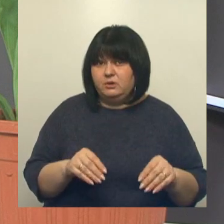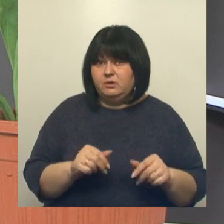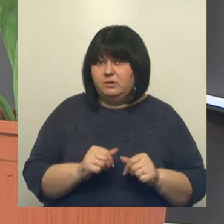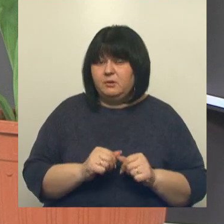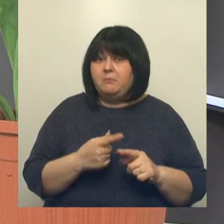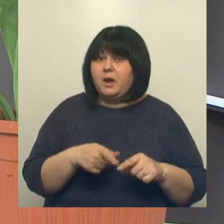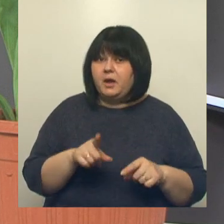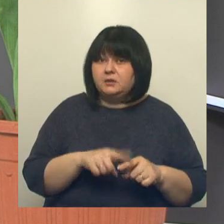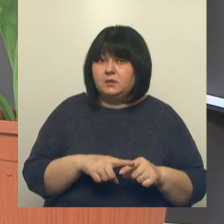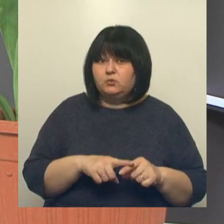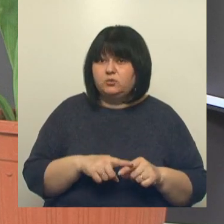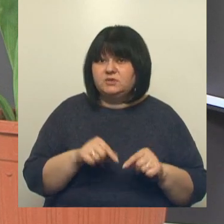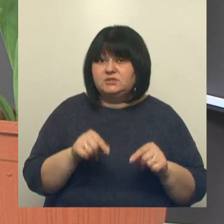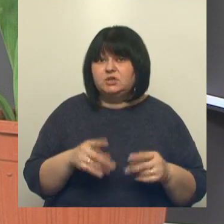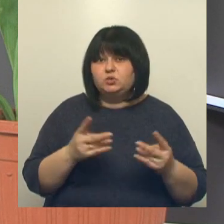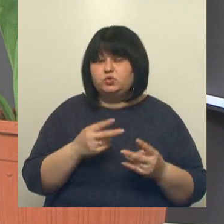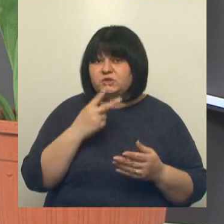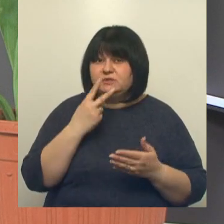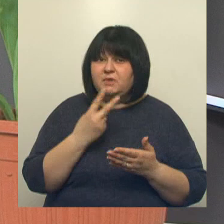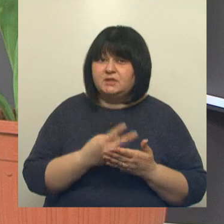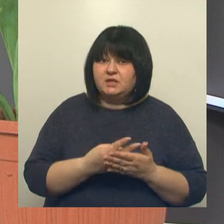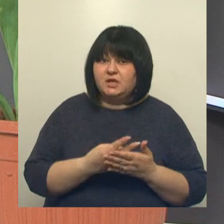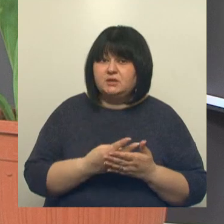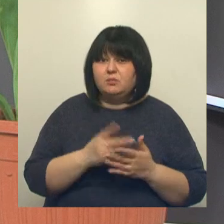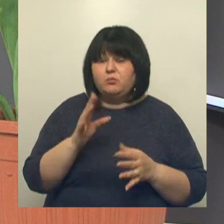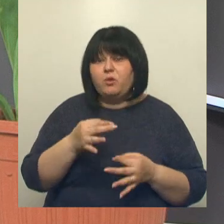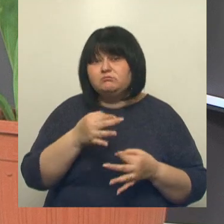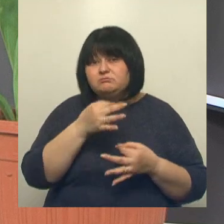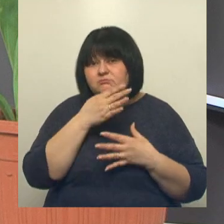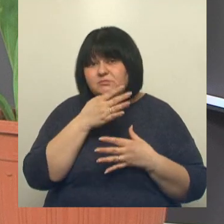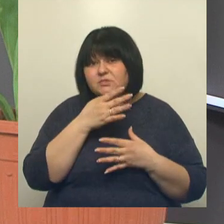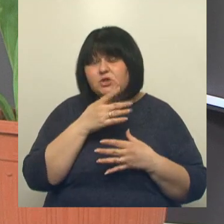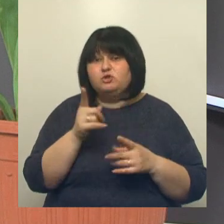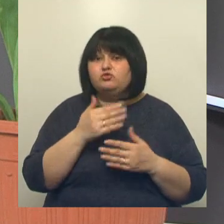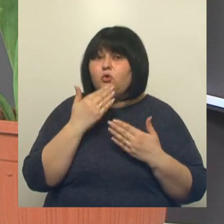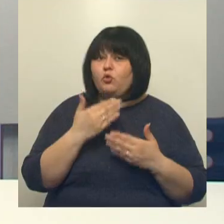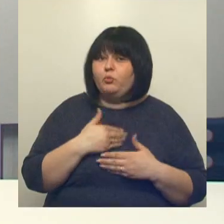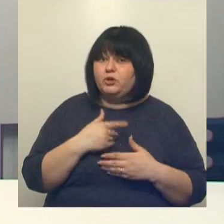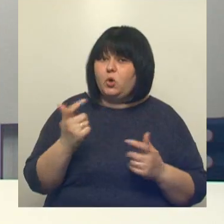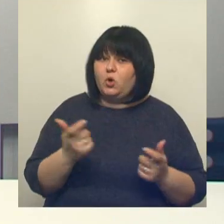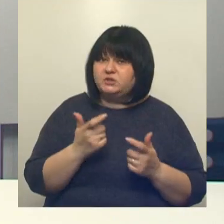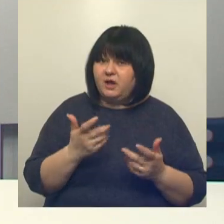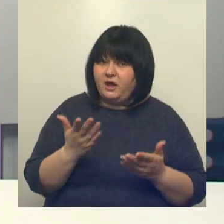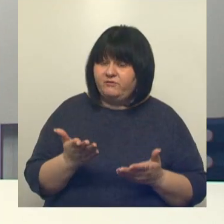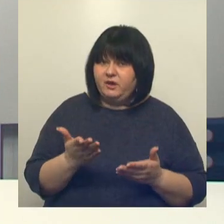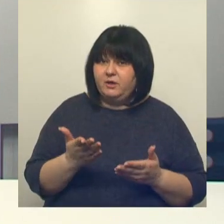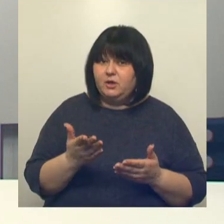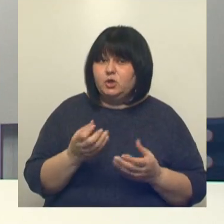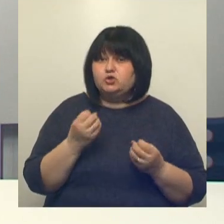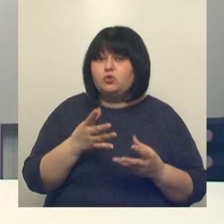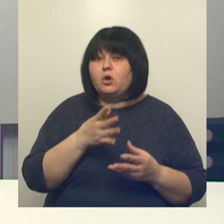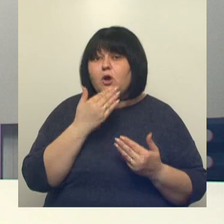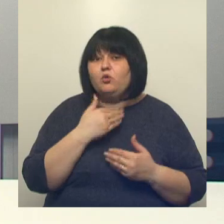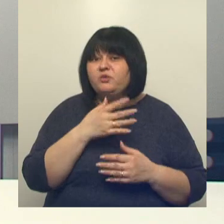Поэтому здесь нужно смотреть предпочтительно, что любят хозяева. И сколько любят